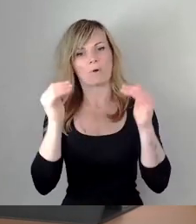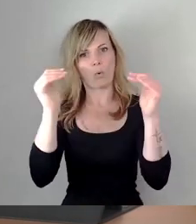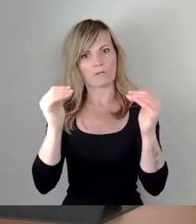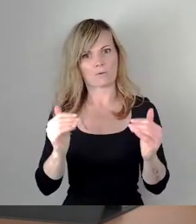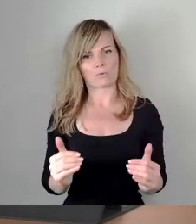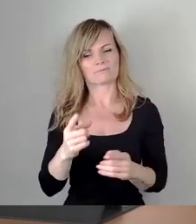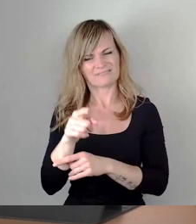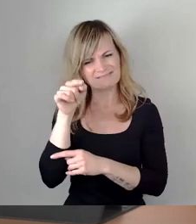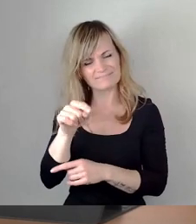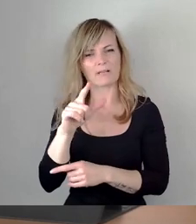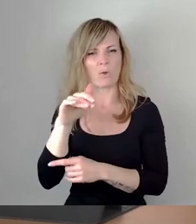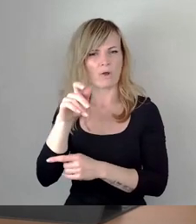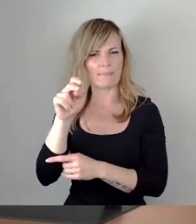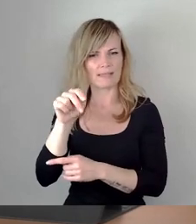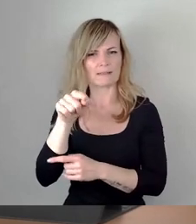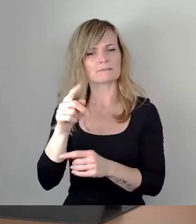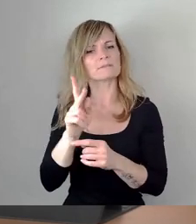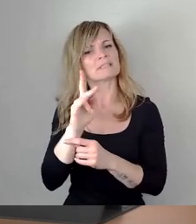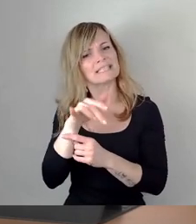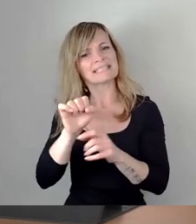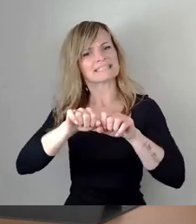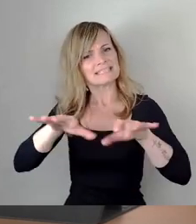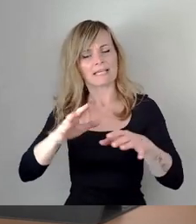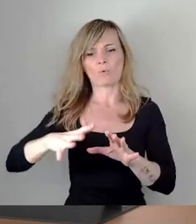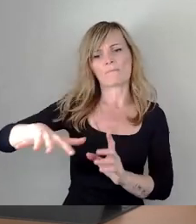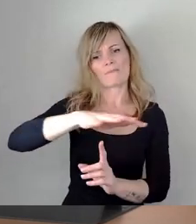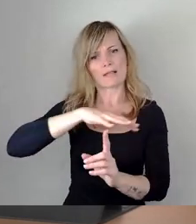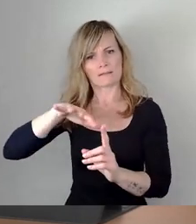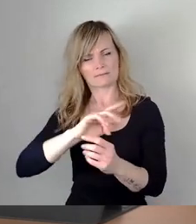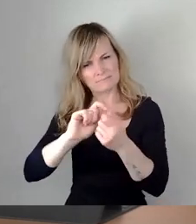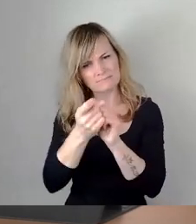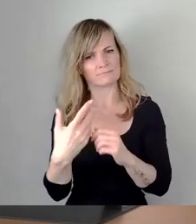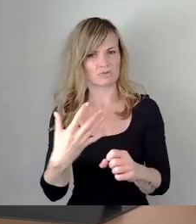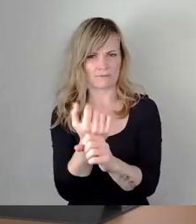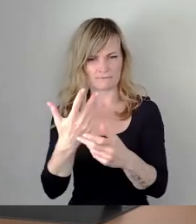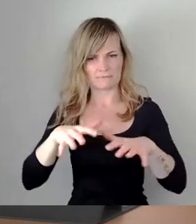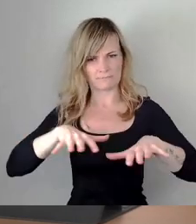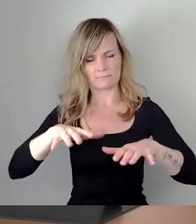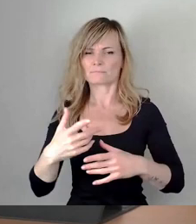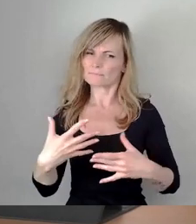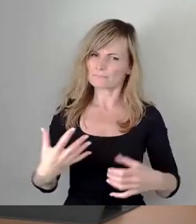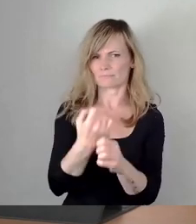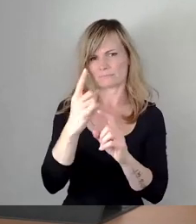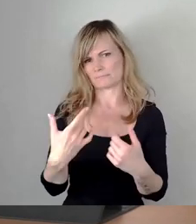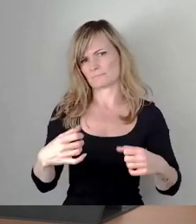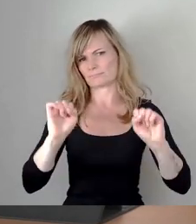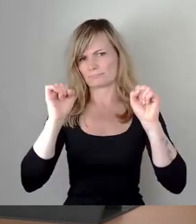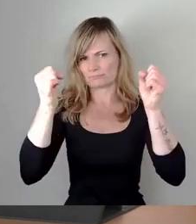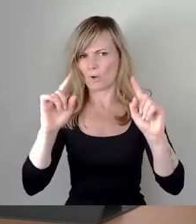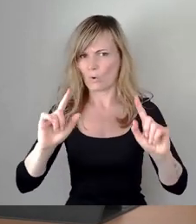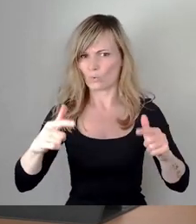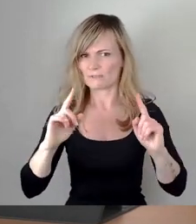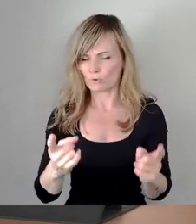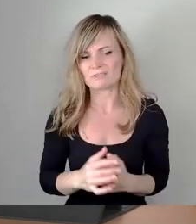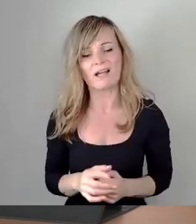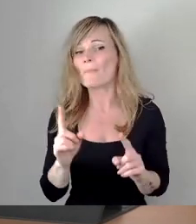Leupen der Kiessee und des Umfeldes hineinzukommen und die wir beherzt ergreifen sollten. Aber es wird nicht alles, das